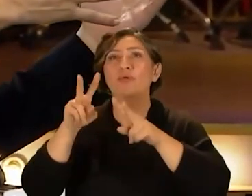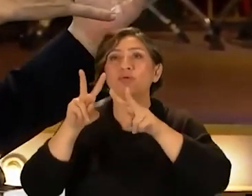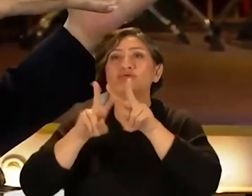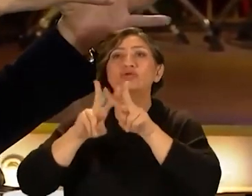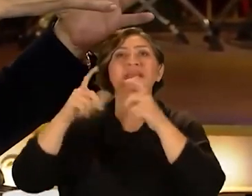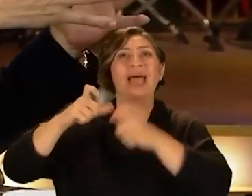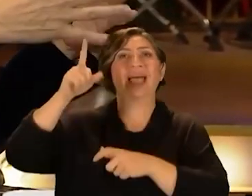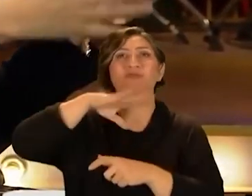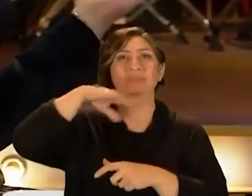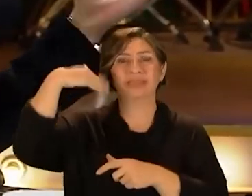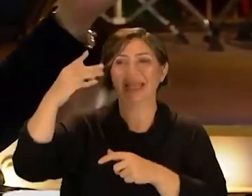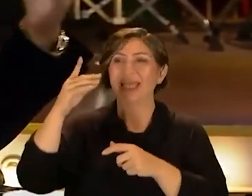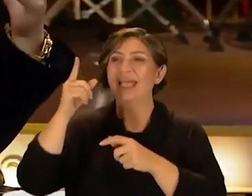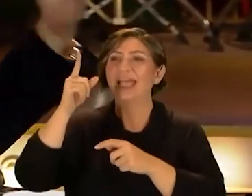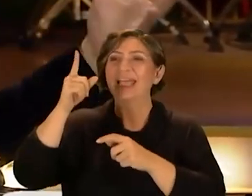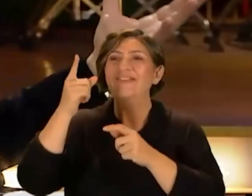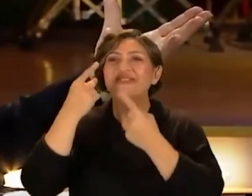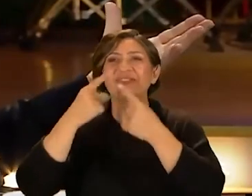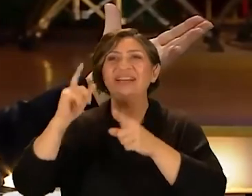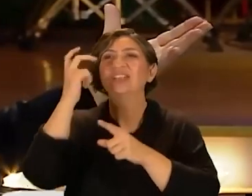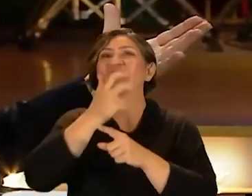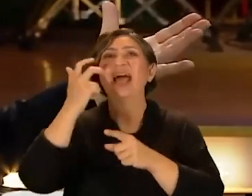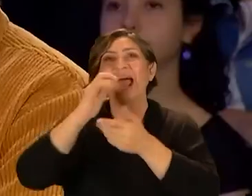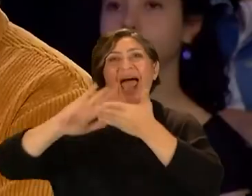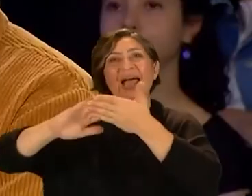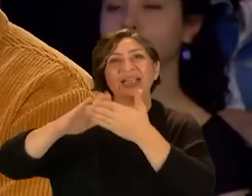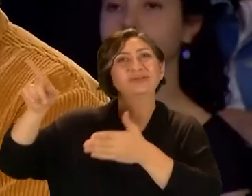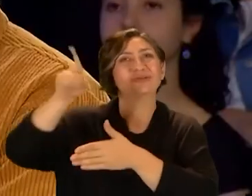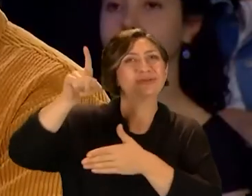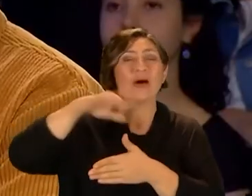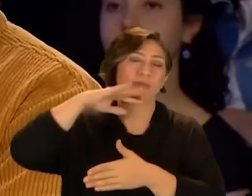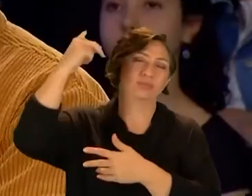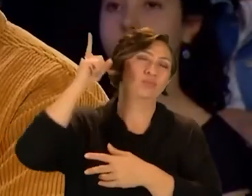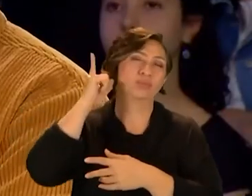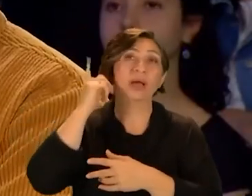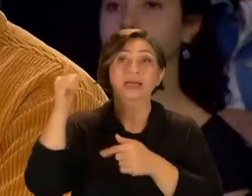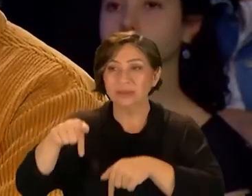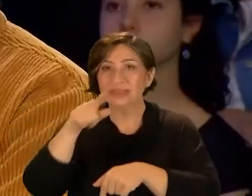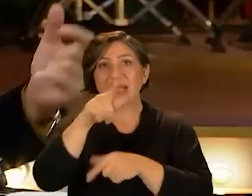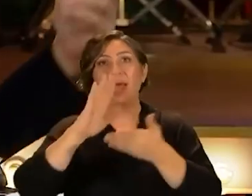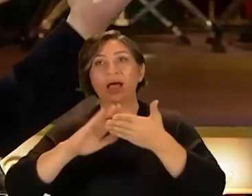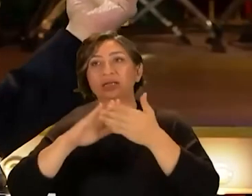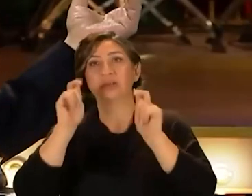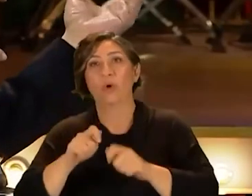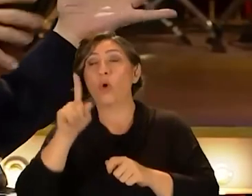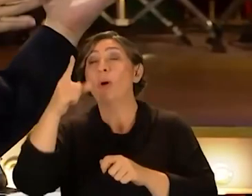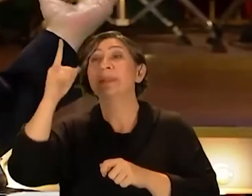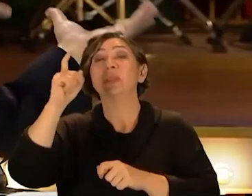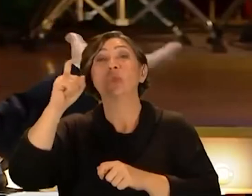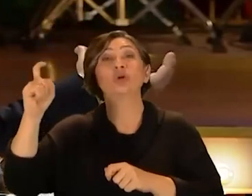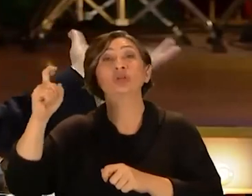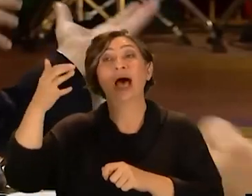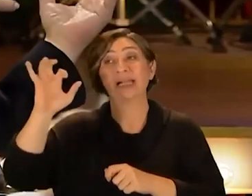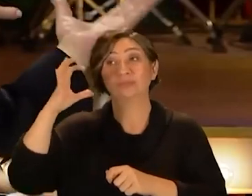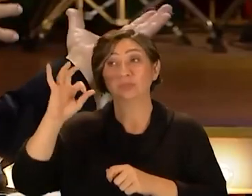Woodstock'ta Krosps'in Neşen Yank'la arkadaşlık ediyordu E şimdi burada senle arkadaş gidiyorsun O 1960